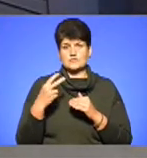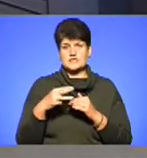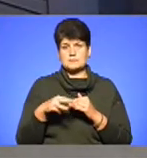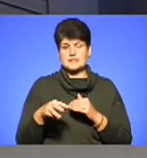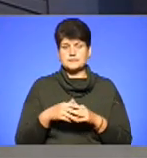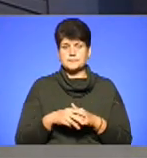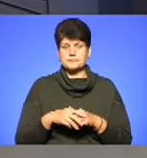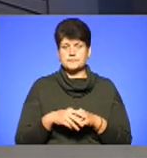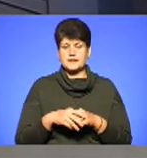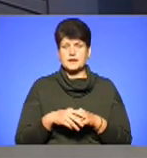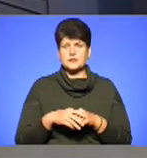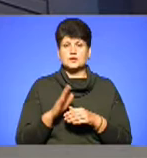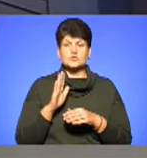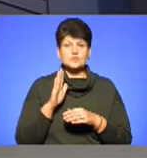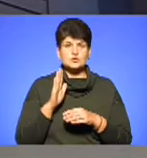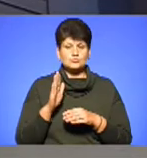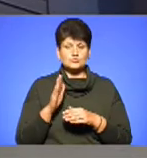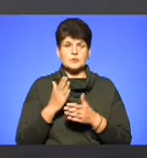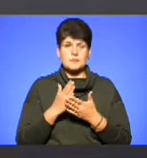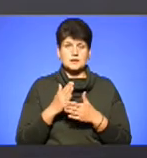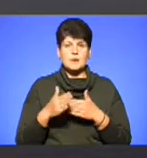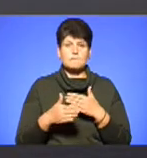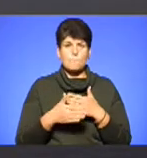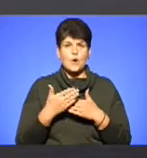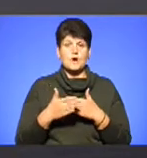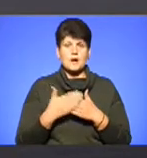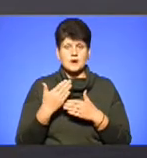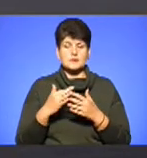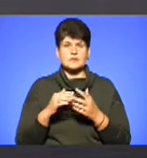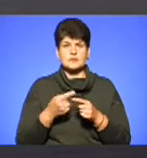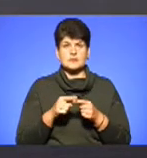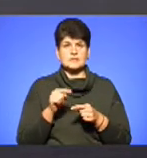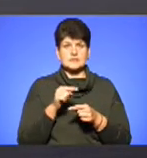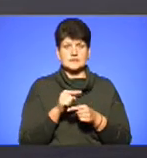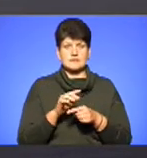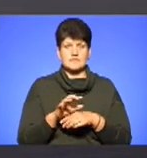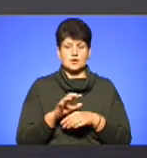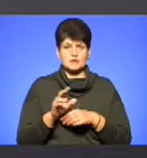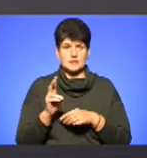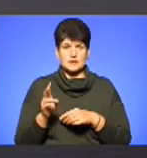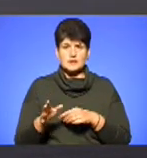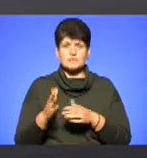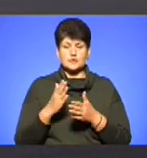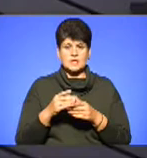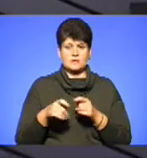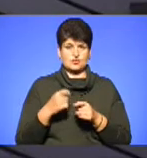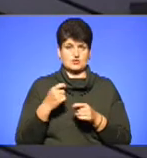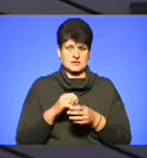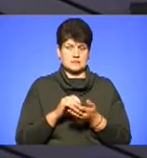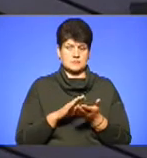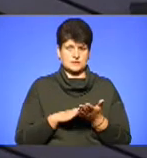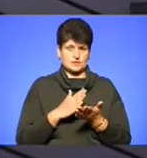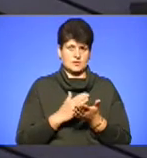Чи буде нести якесь покарання цієї аграрії, тому що є такі порушення, які ви зафіксували в його